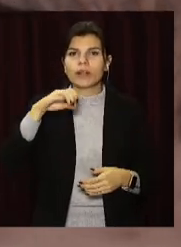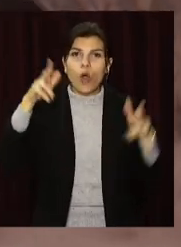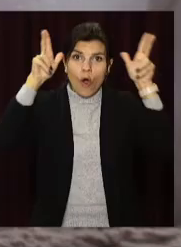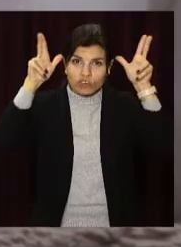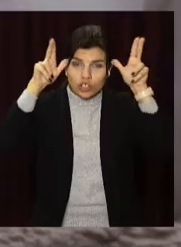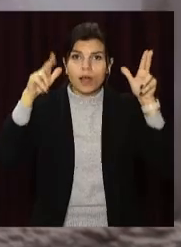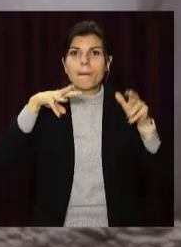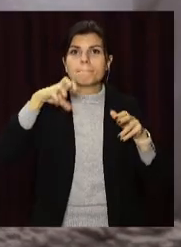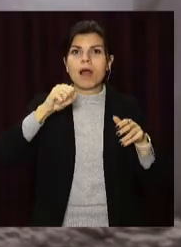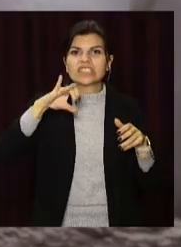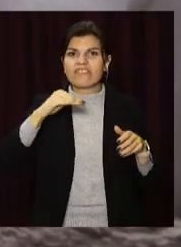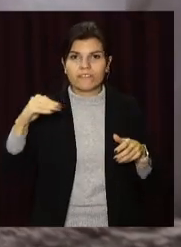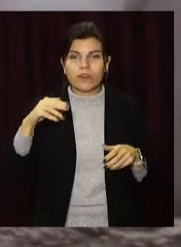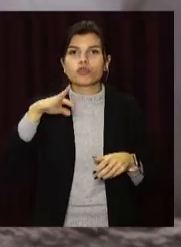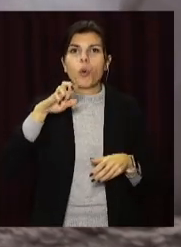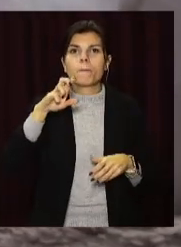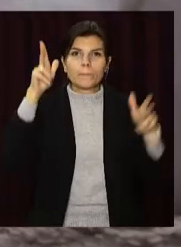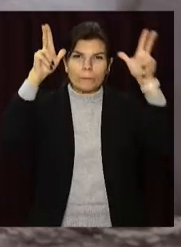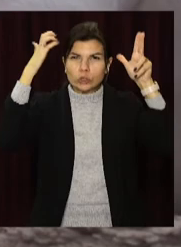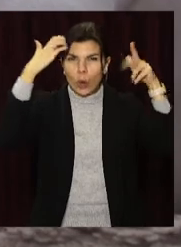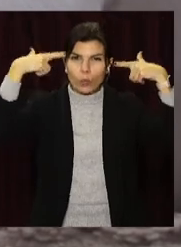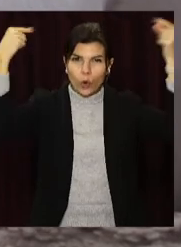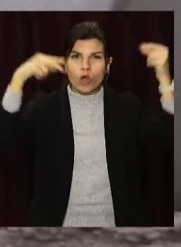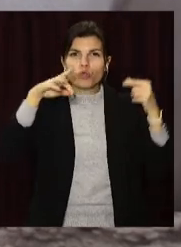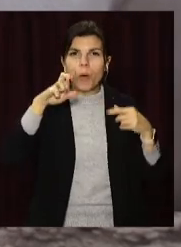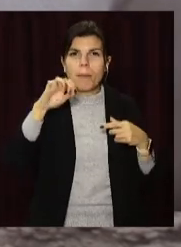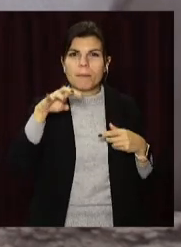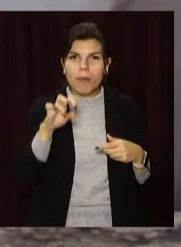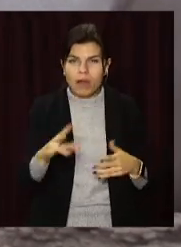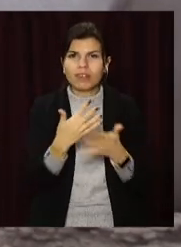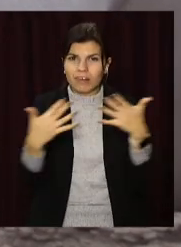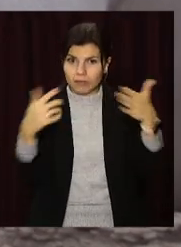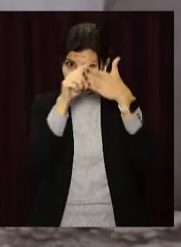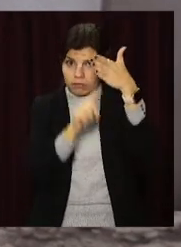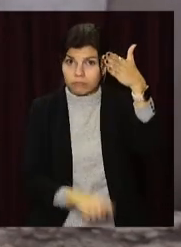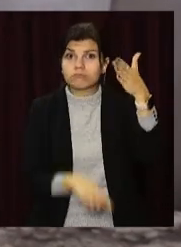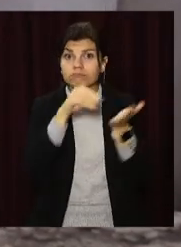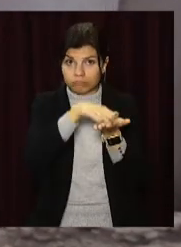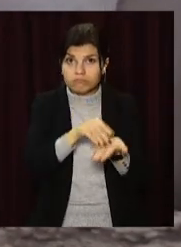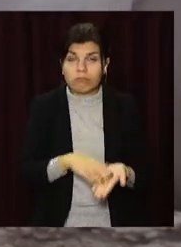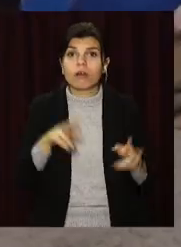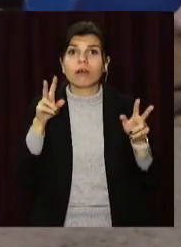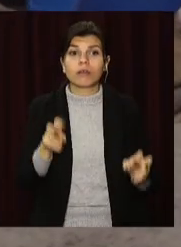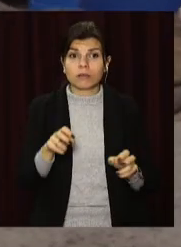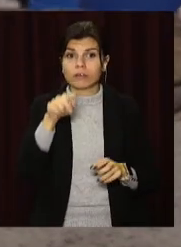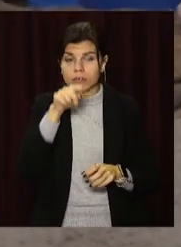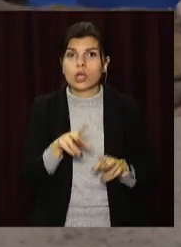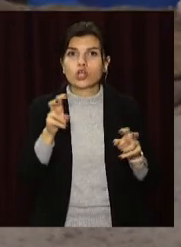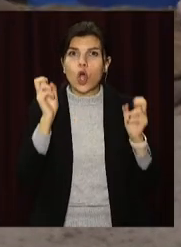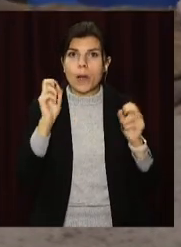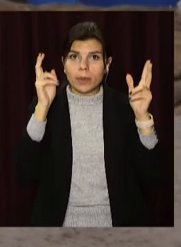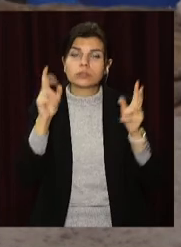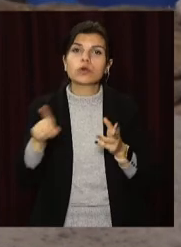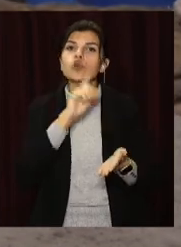вівчарки, мастифи, добермани та ротвейлери. Власники таких порід під час реєстрації або перереєстрації тварин